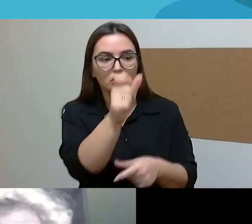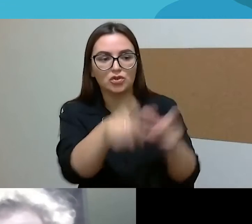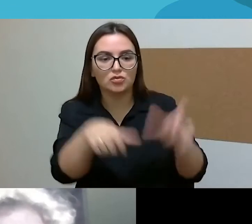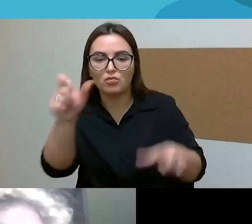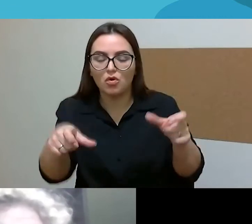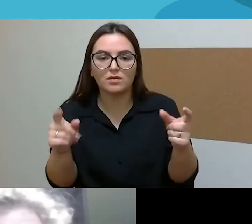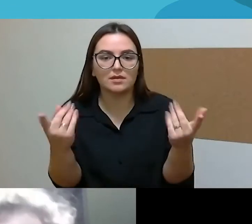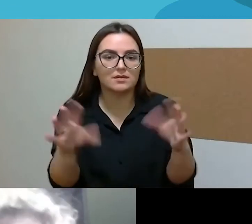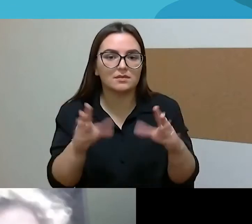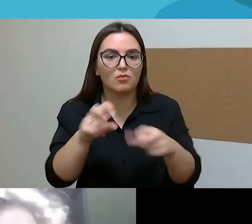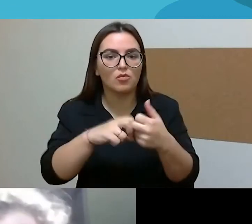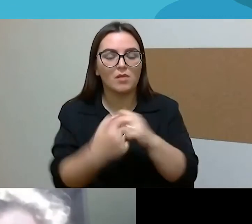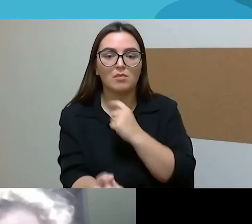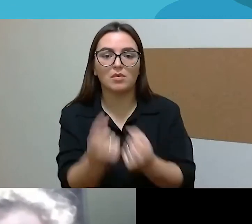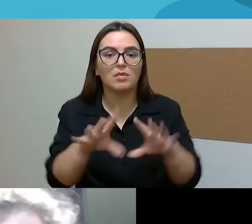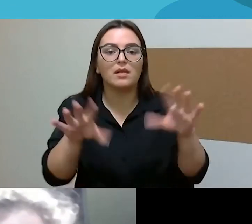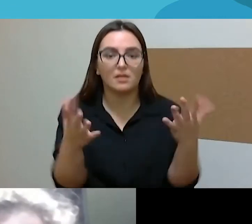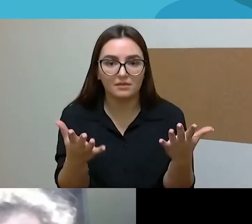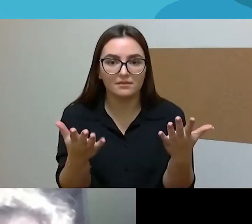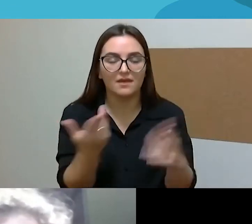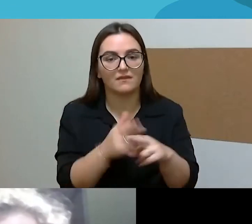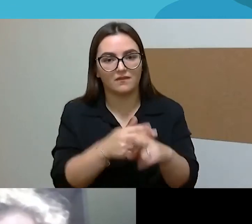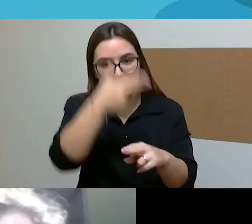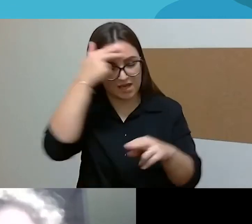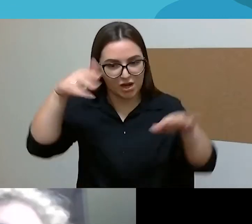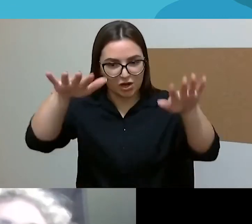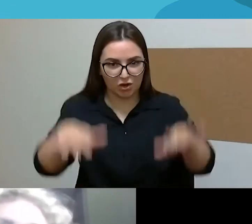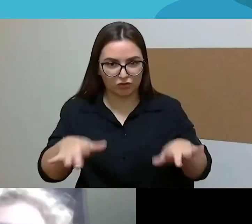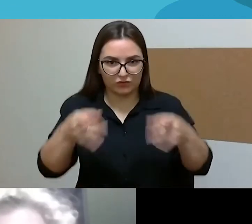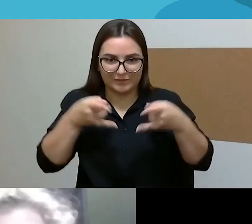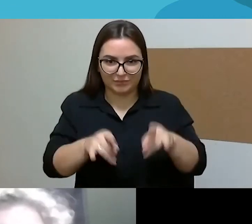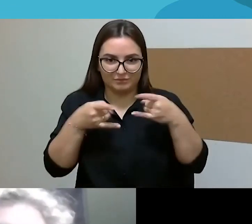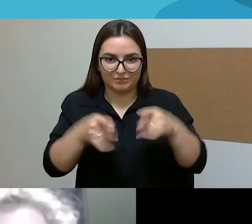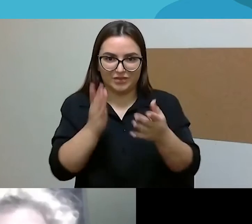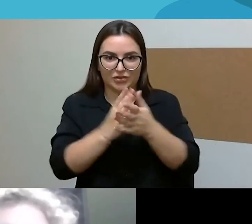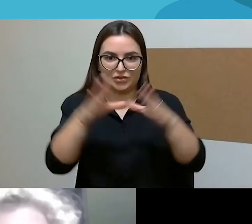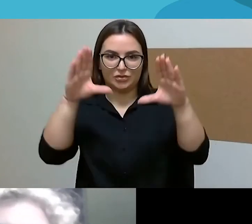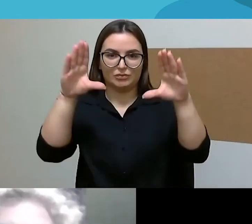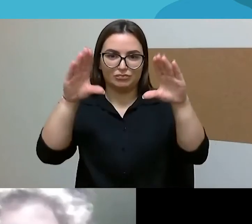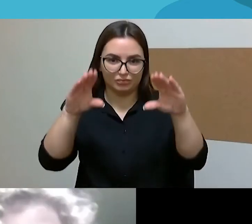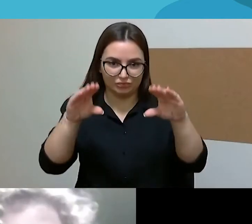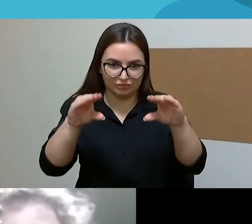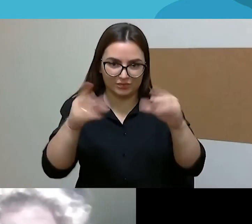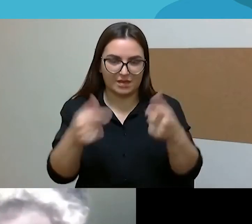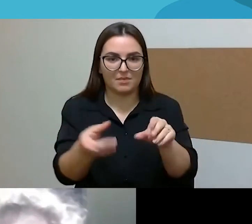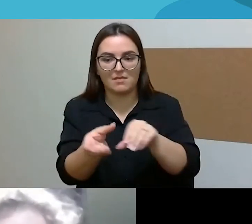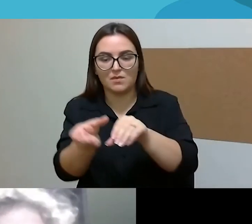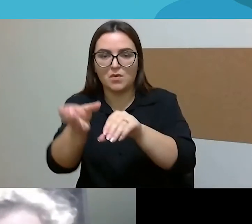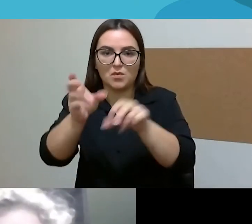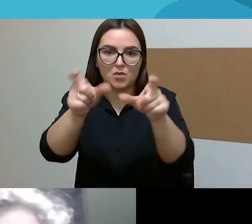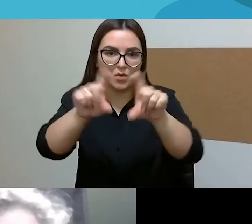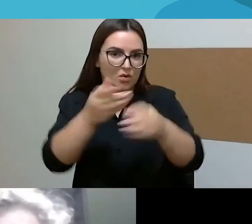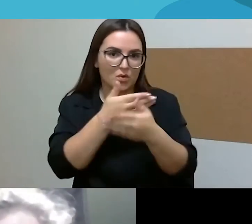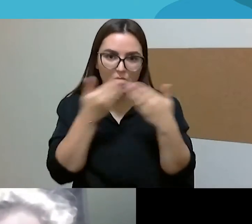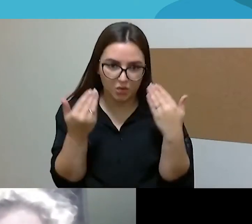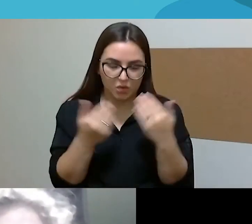dėl to mes matome, kad gimstamumas, tai Lietuvoje stipriai, galbūt jis dabar nemažiai, jis stabiliai neaukštas yra, bet iš esmės